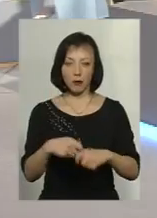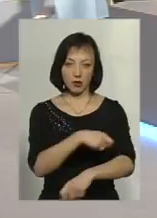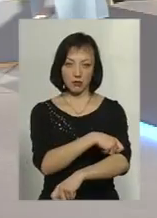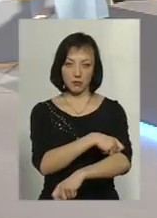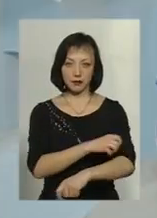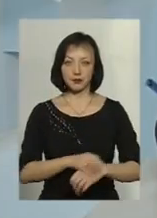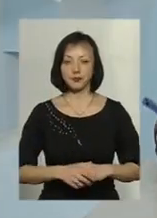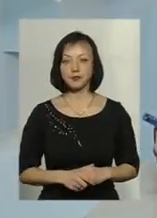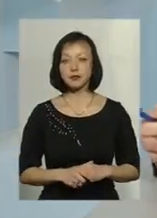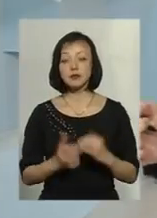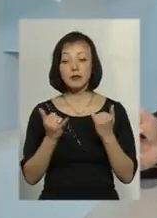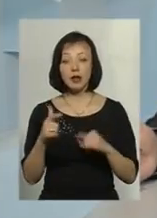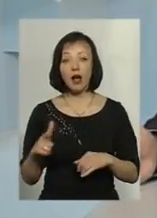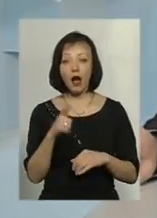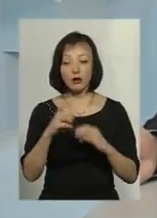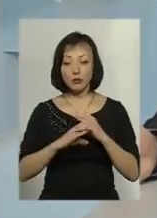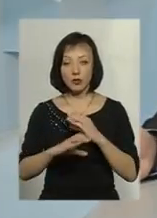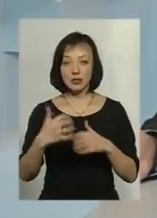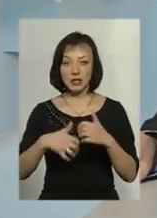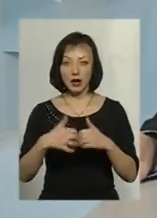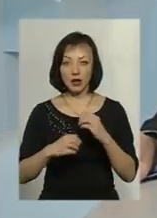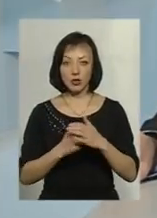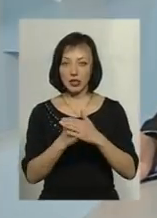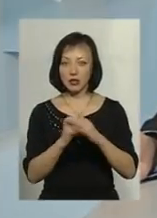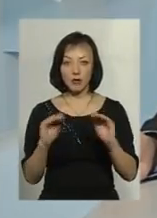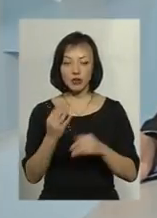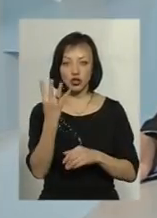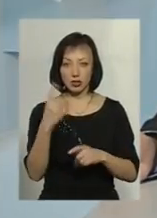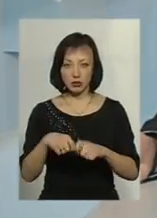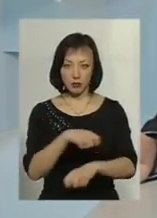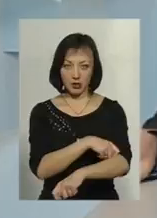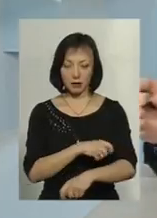Для газопроводів середнього тиску не менше 4 метри.